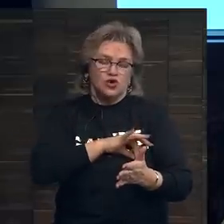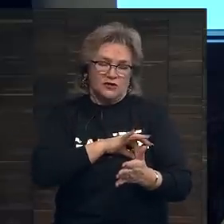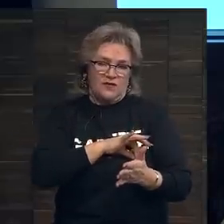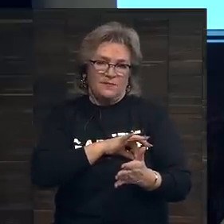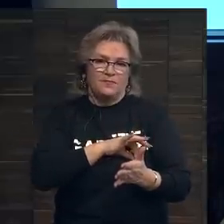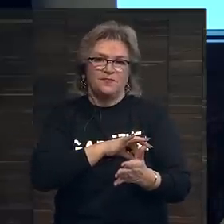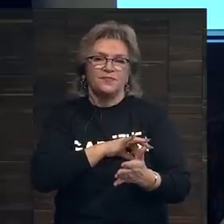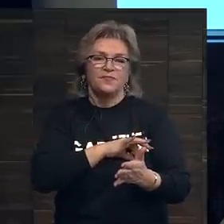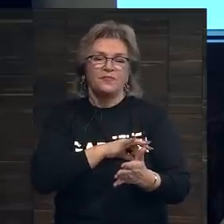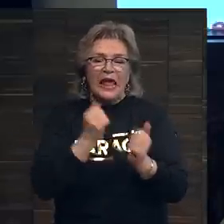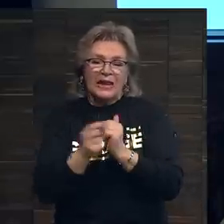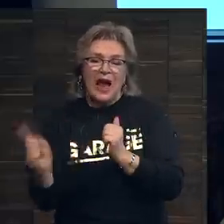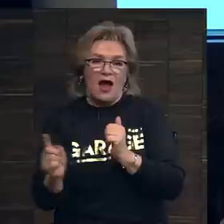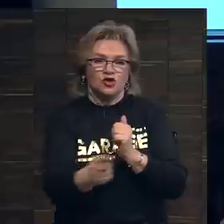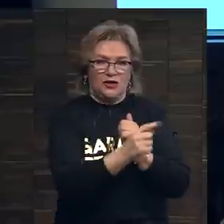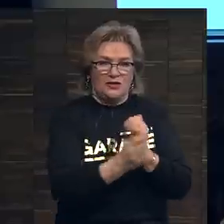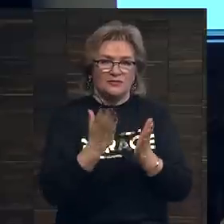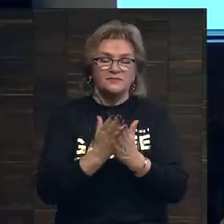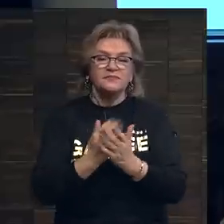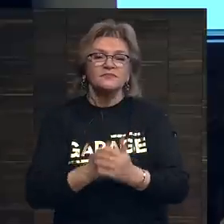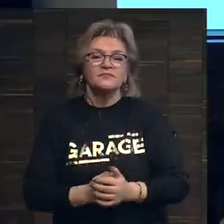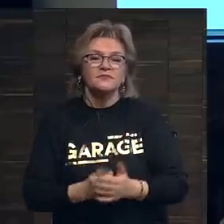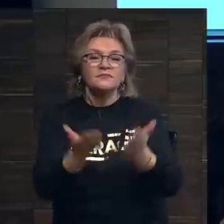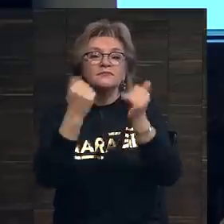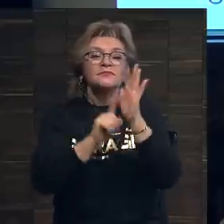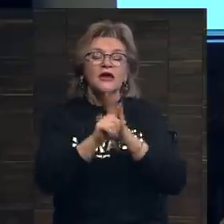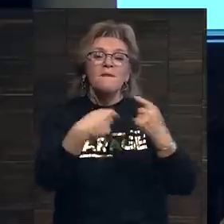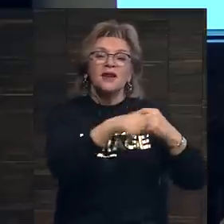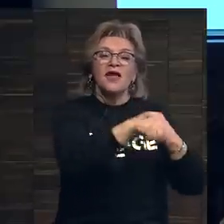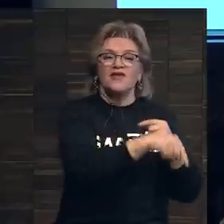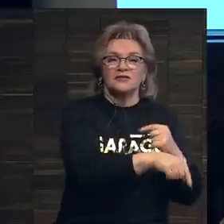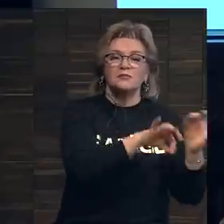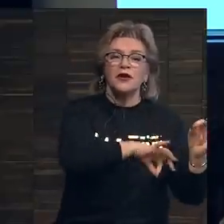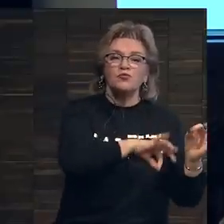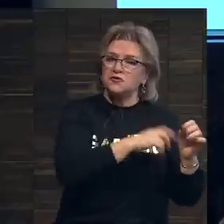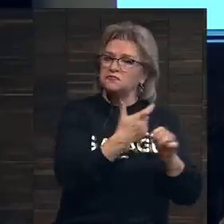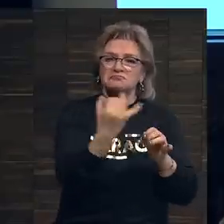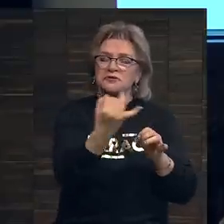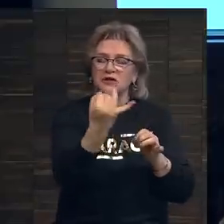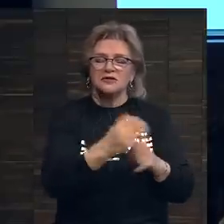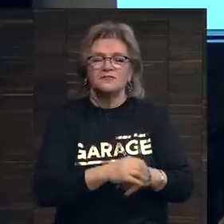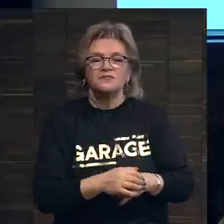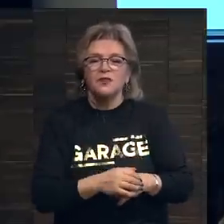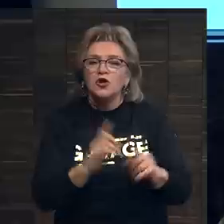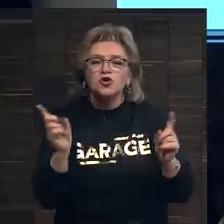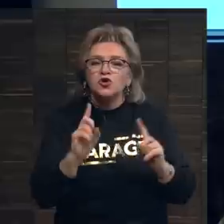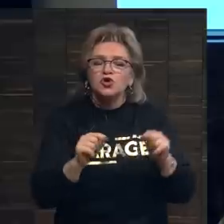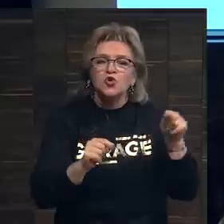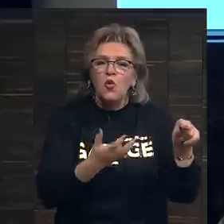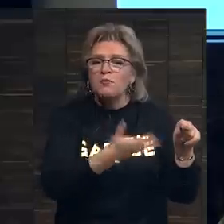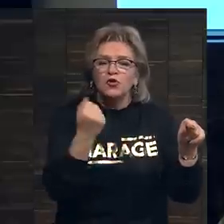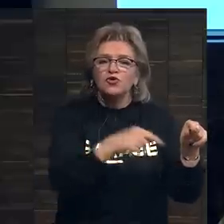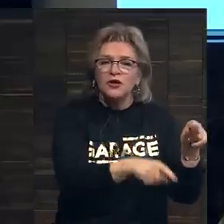для каждой из этих сторон. Давайте начнем с продавца. Это очень интересно. Что